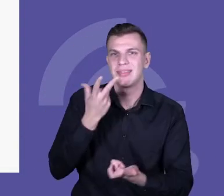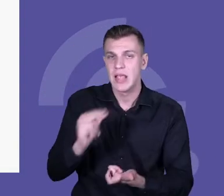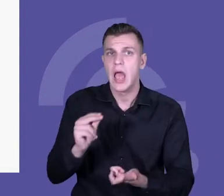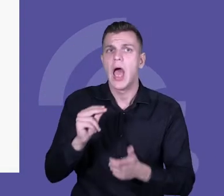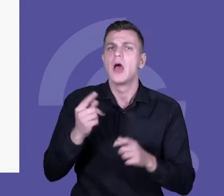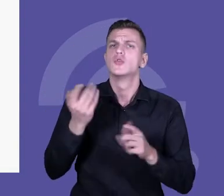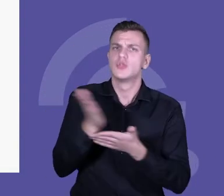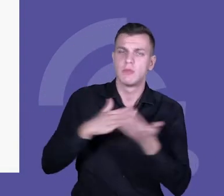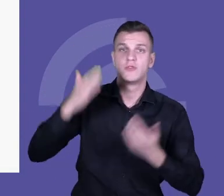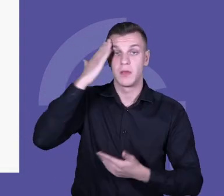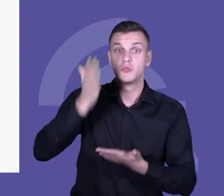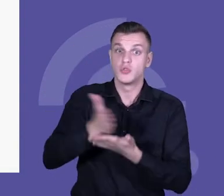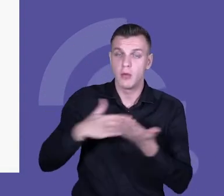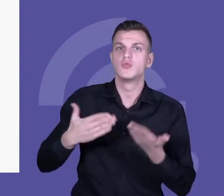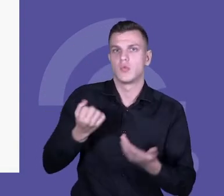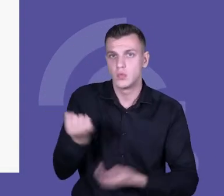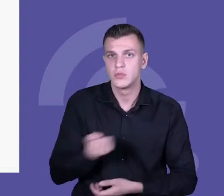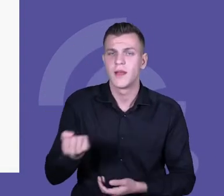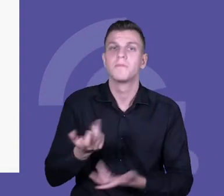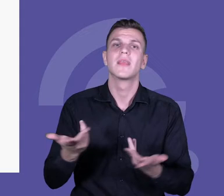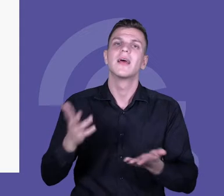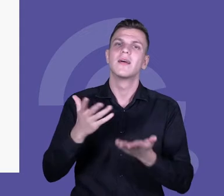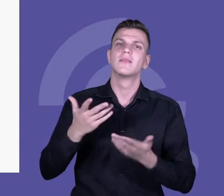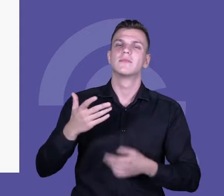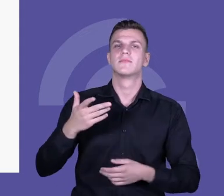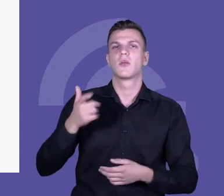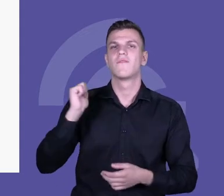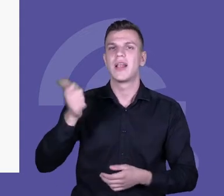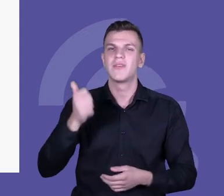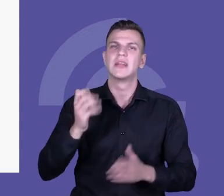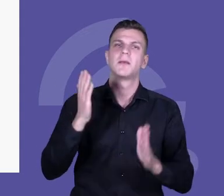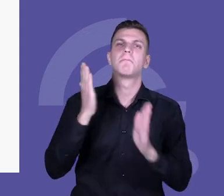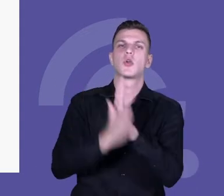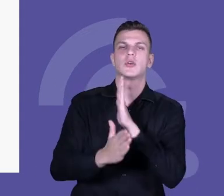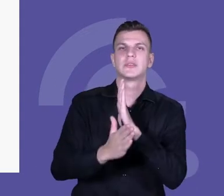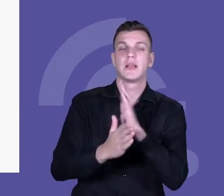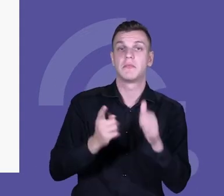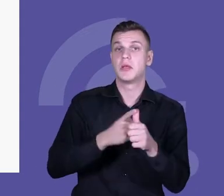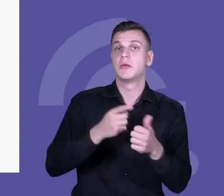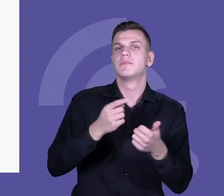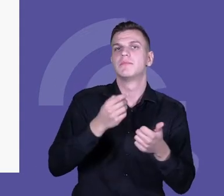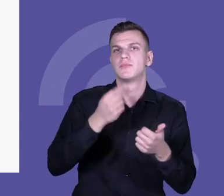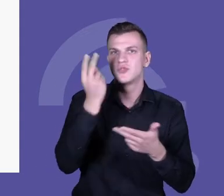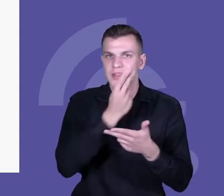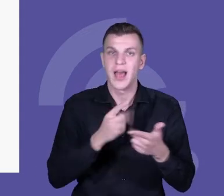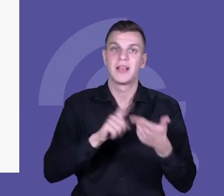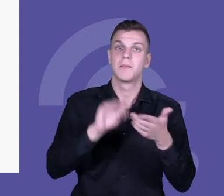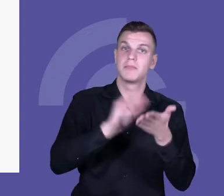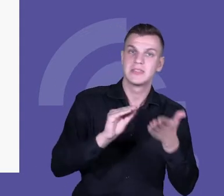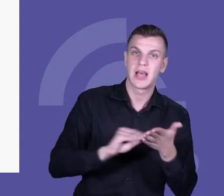już wiemy o rozwijaniu kompetencji prostych. Tutaj są na slajdzie trzy przykłady. Pisanie, czytanie, pływanie, również zupełnie z innego